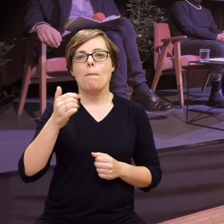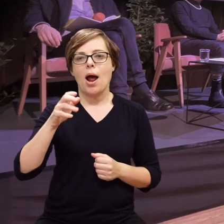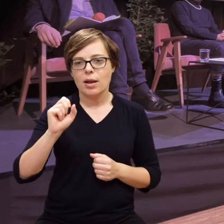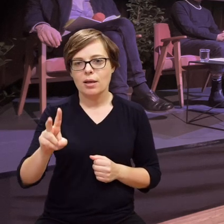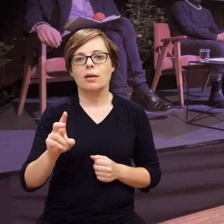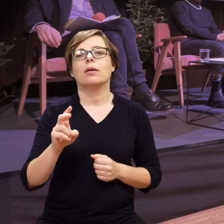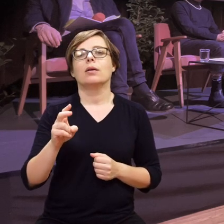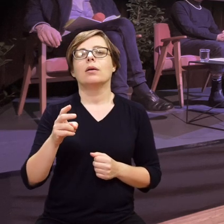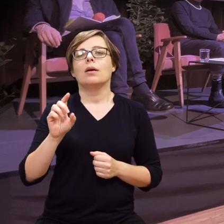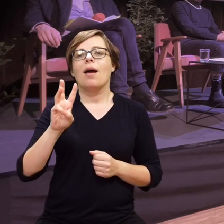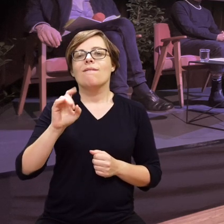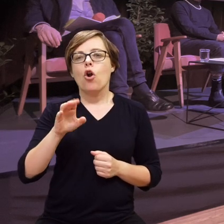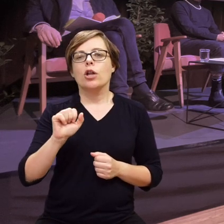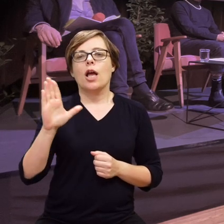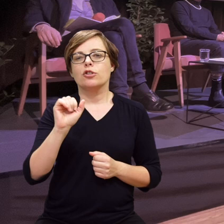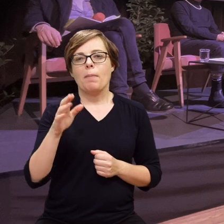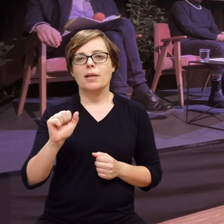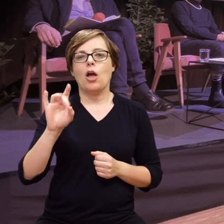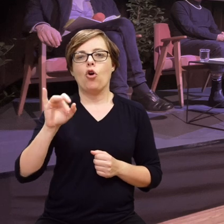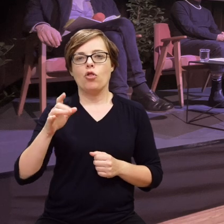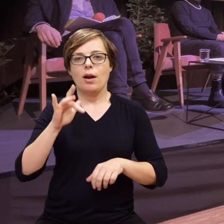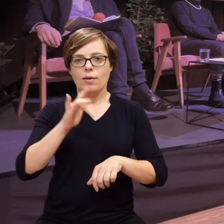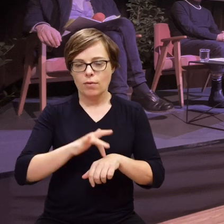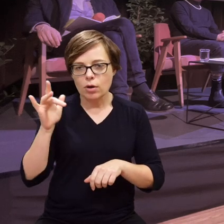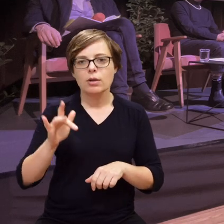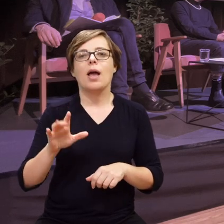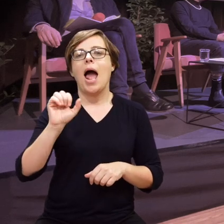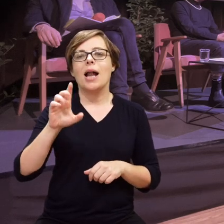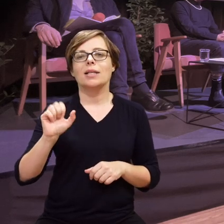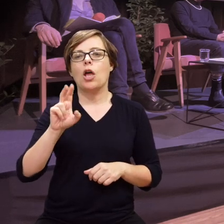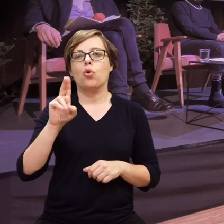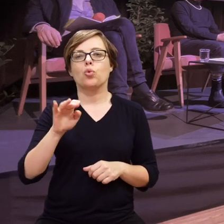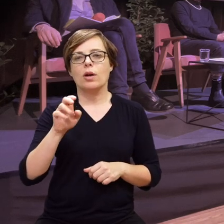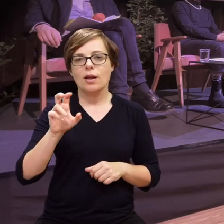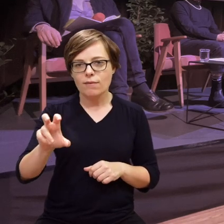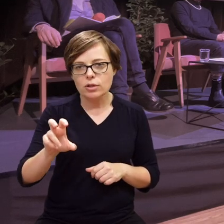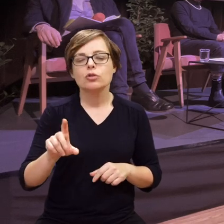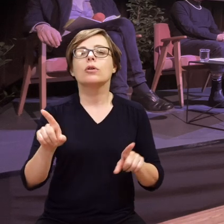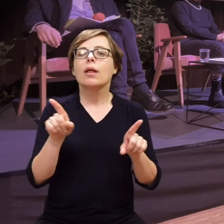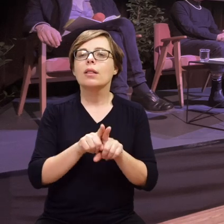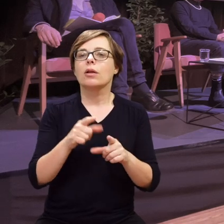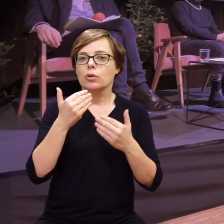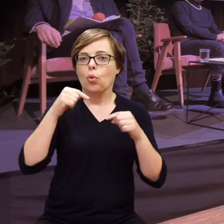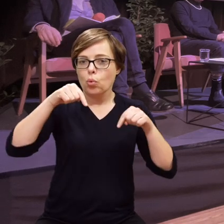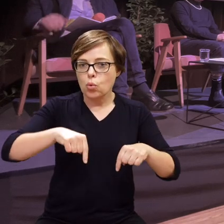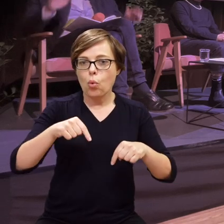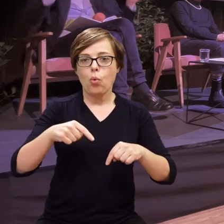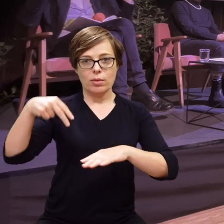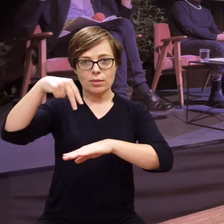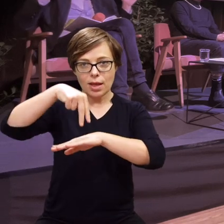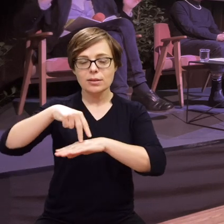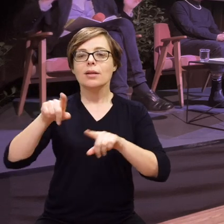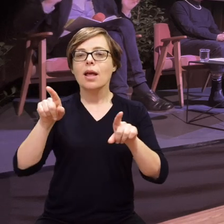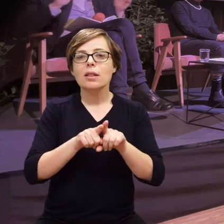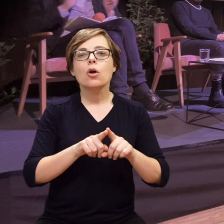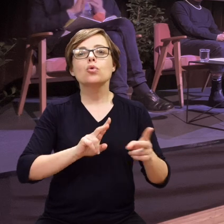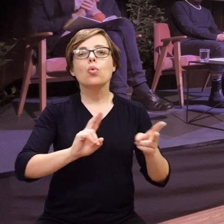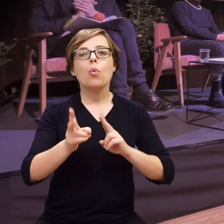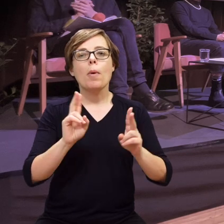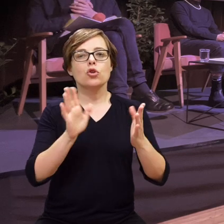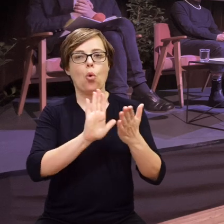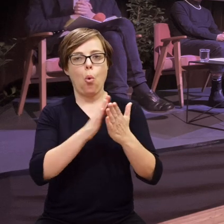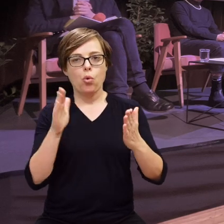Malikowi, Weronice Szymańskiej, Gontarek, Alicji Szurkiewicz. Za tłumaczenie tutaj na scenie, za tłumaczenie